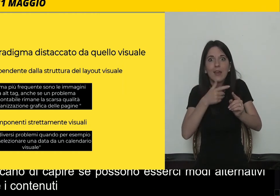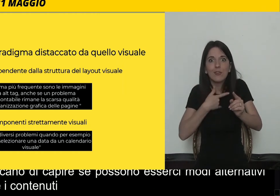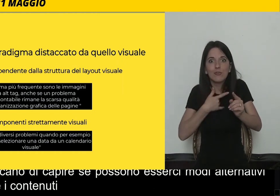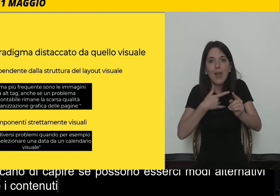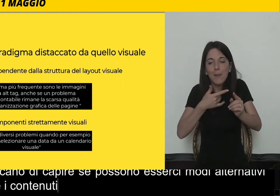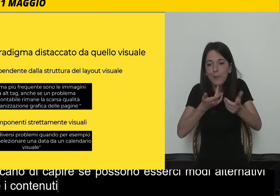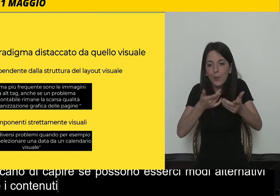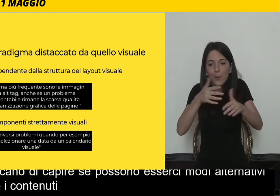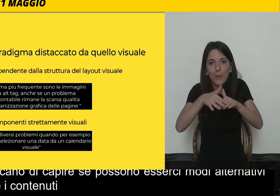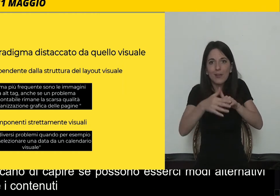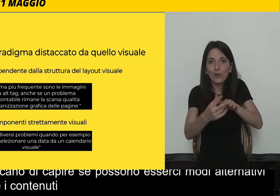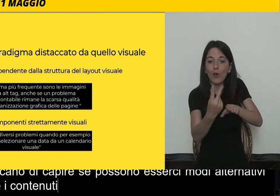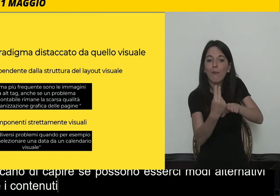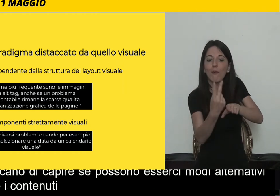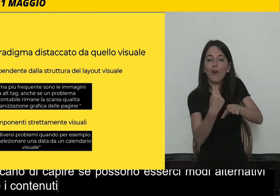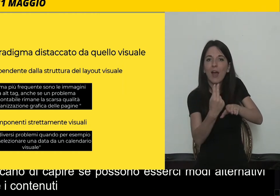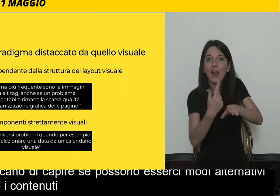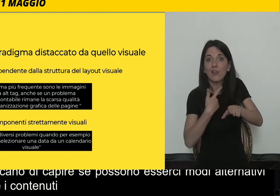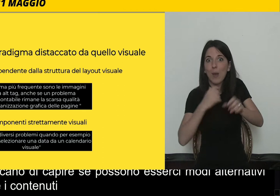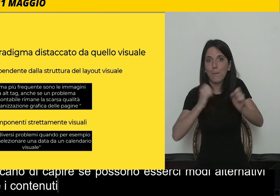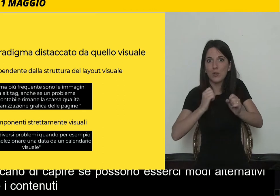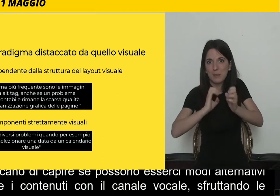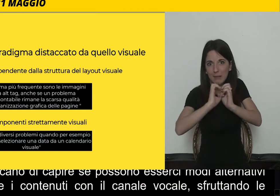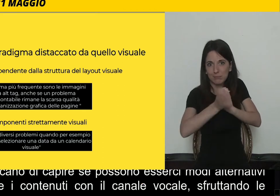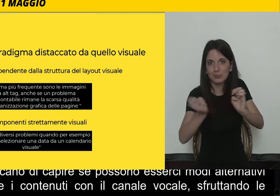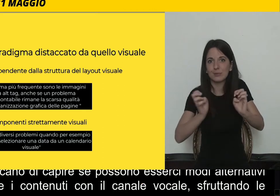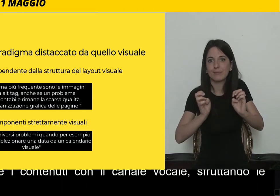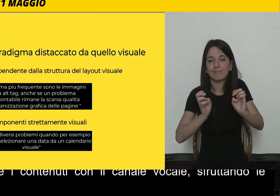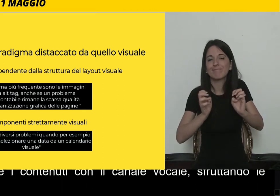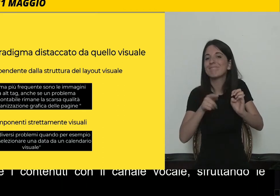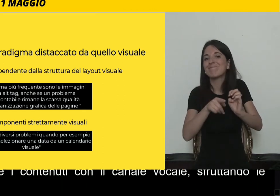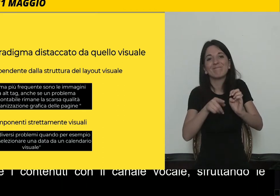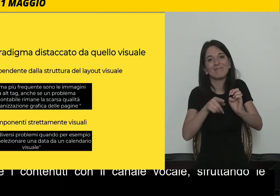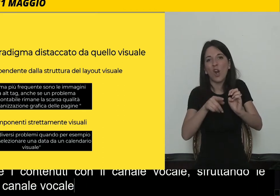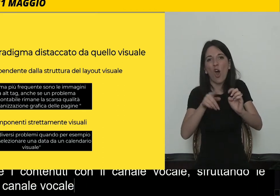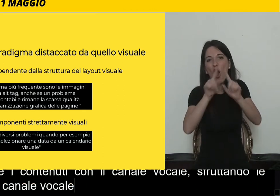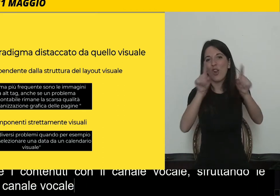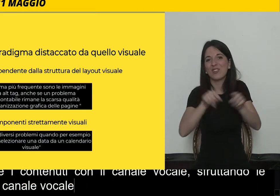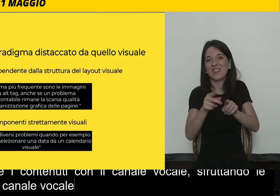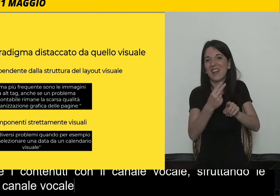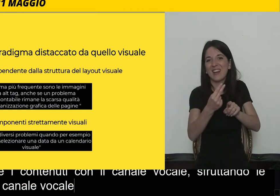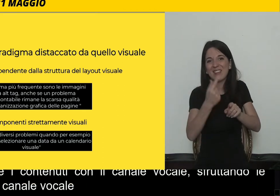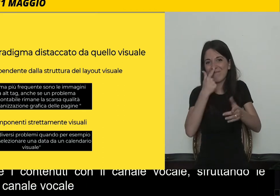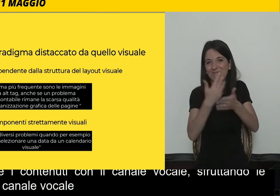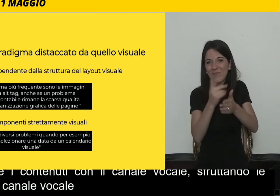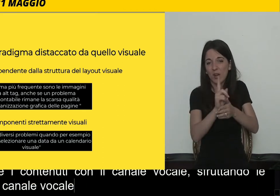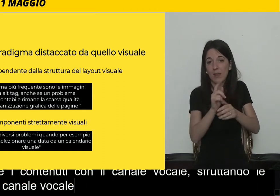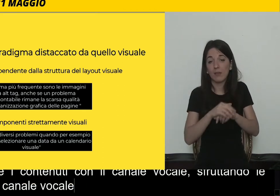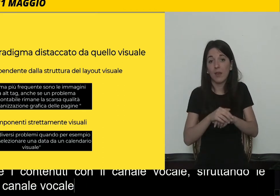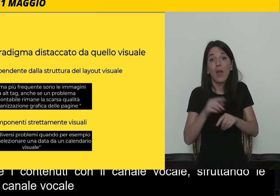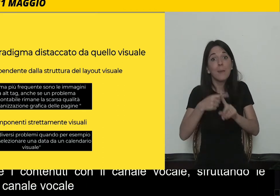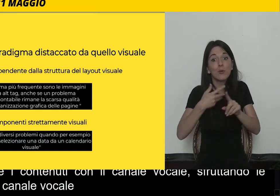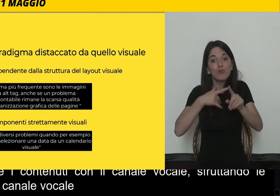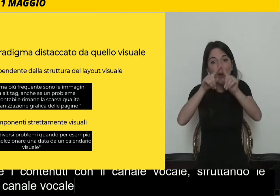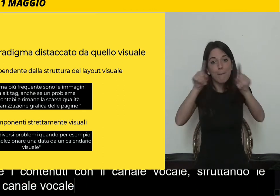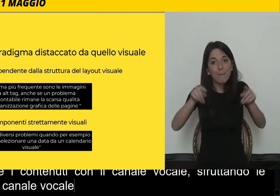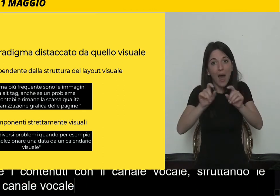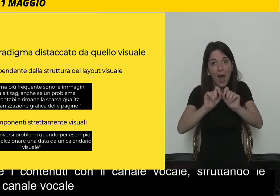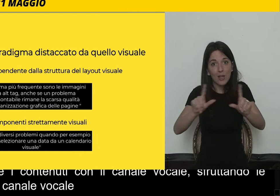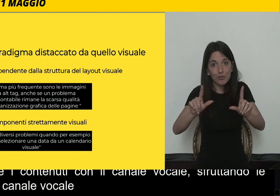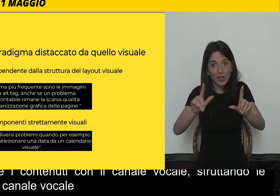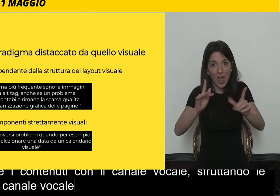vocale mette a disposizione. E poi ci hanno detto che molto spesso le pagine web sono ricche di componenti che possono essere